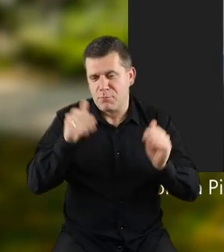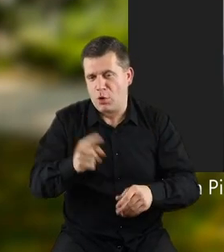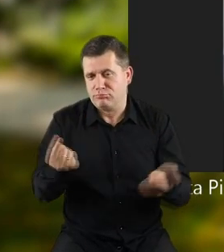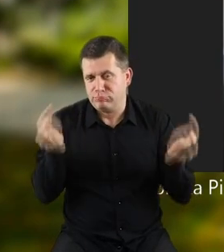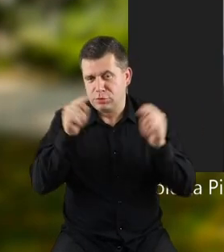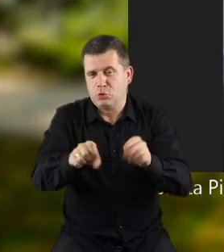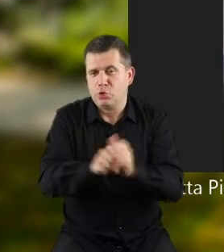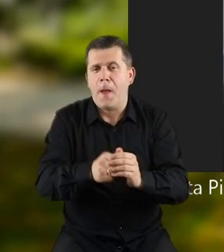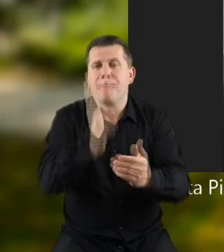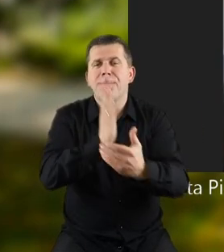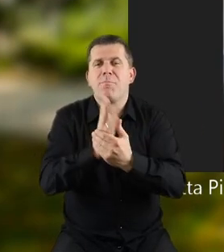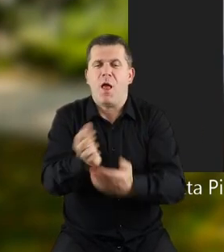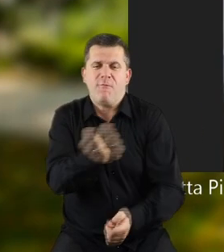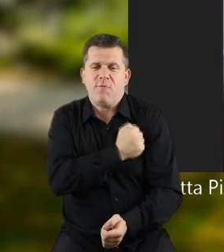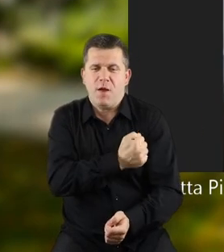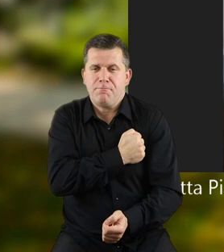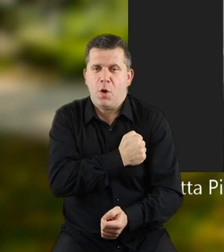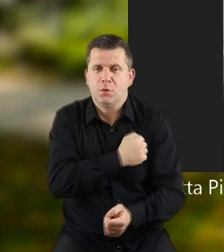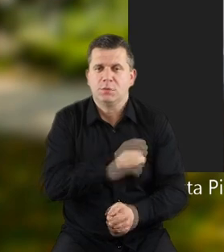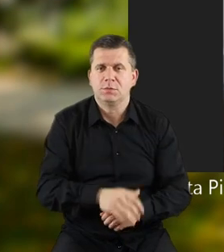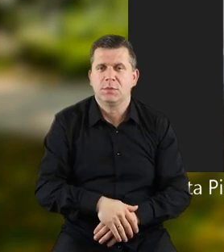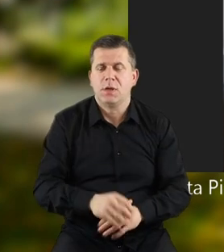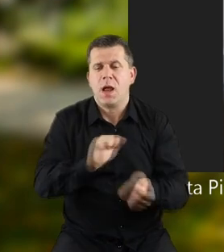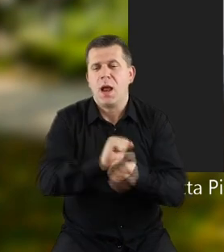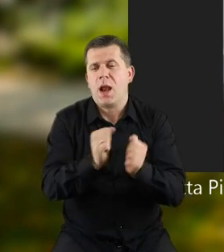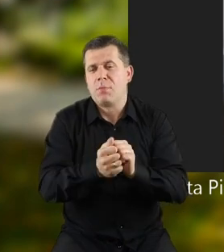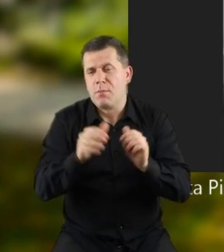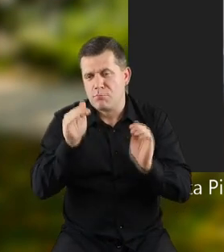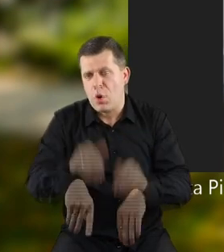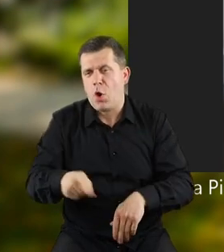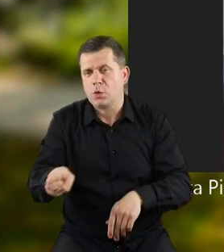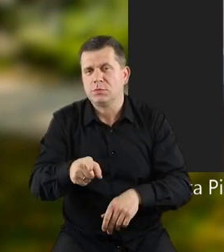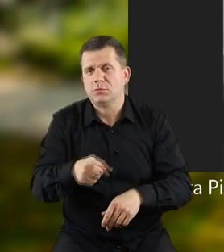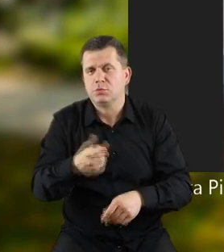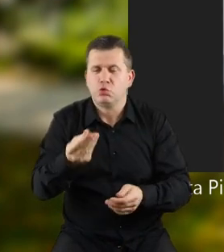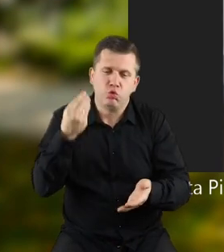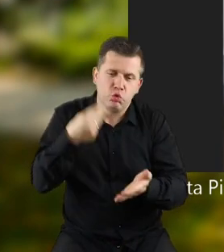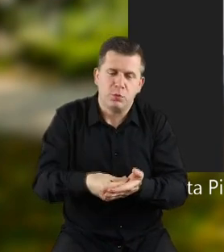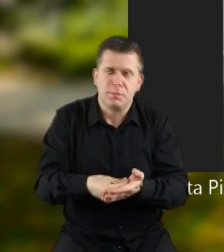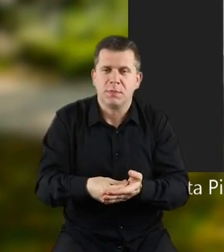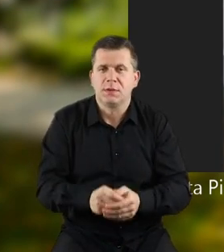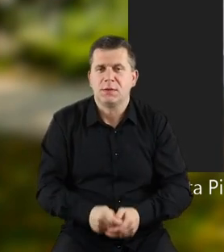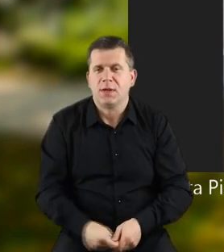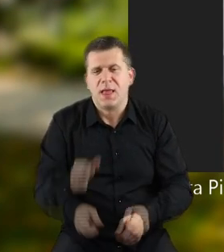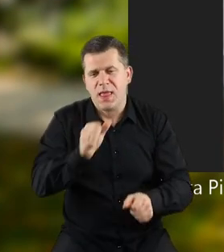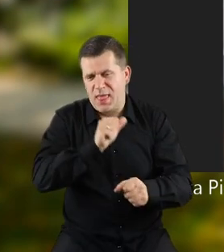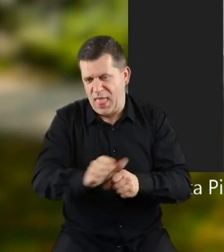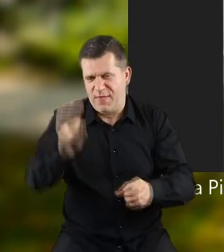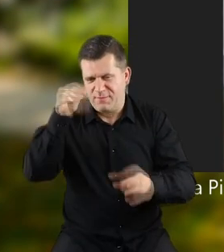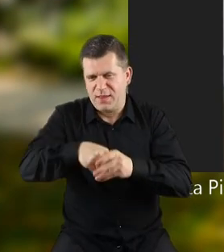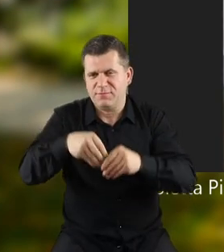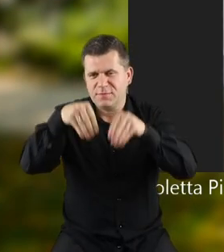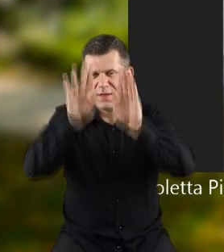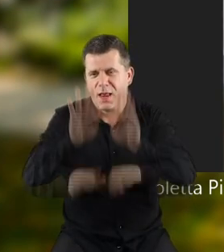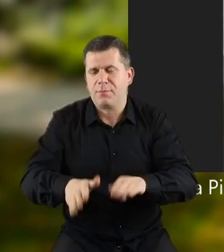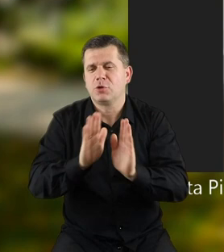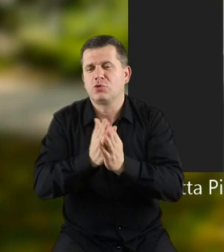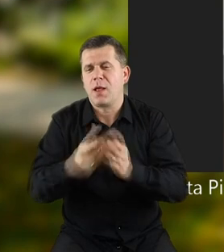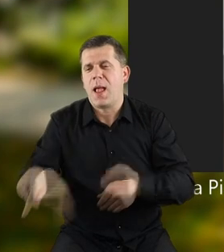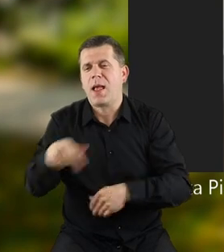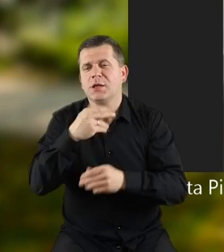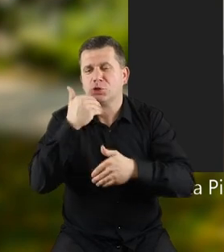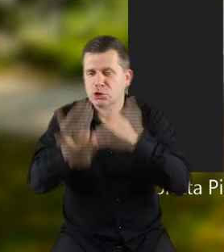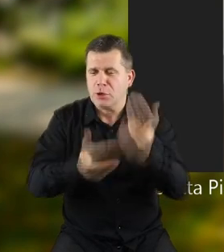Możecie przyjść do biblioteki, wypożyczyć. Możecie również, słuchajcie, się zaopatrzyć. Książka jest w każdej księgarni. Także